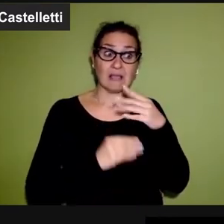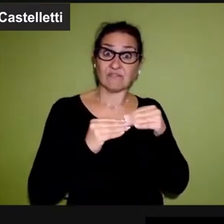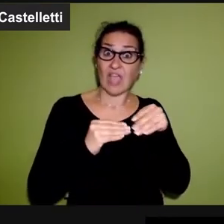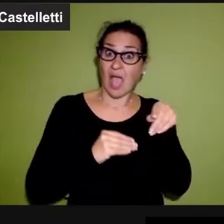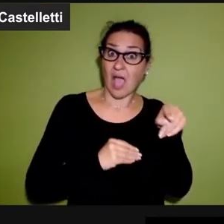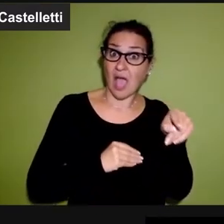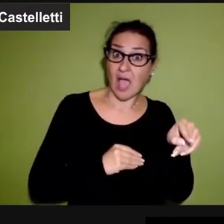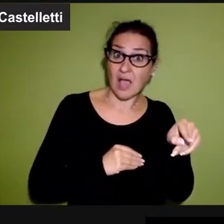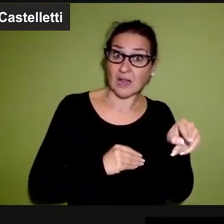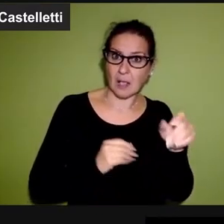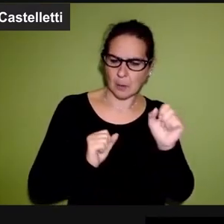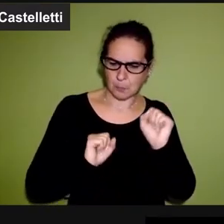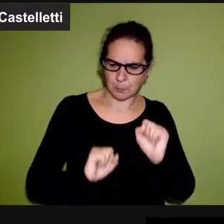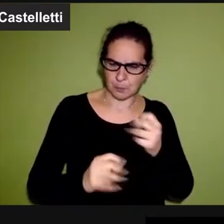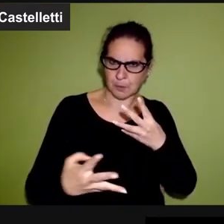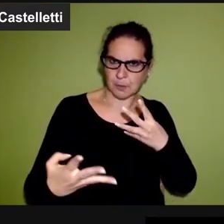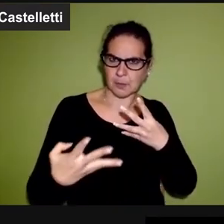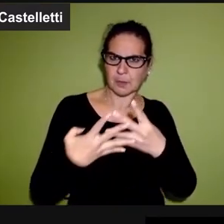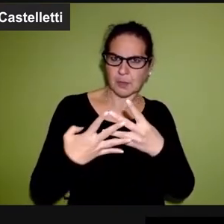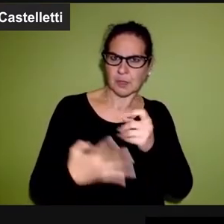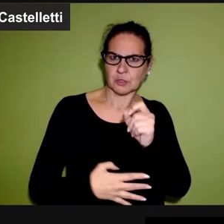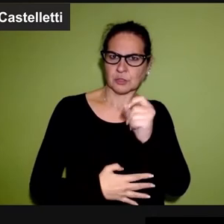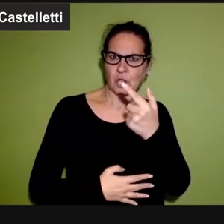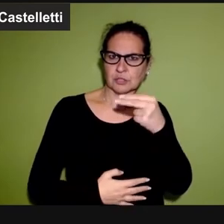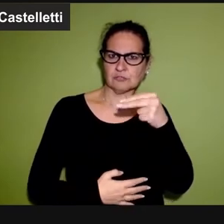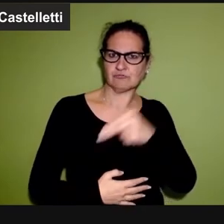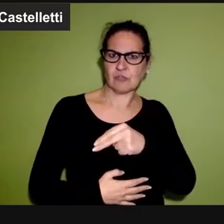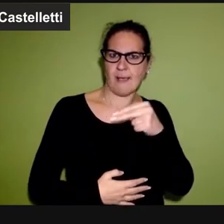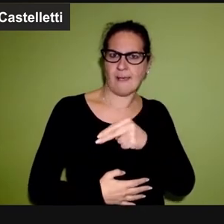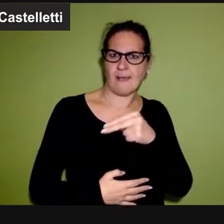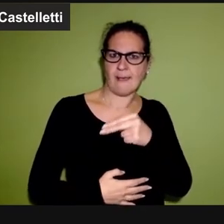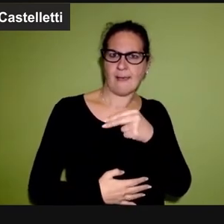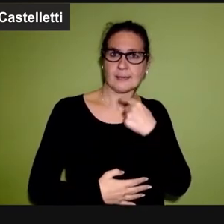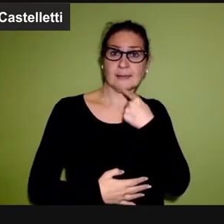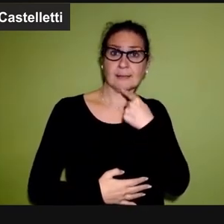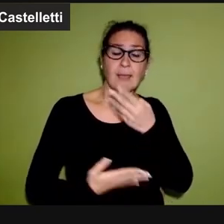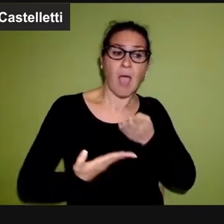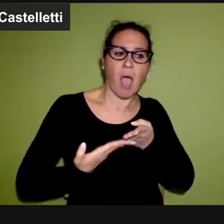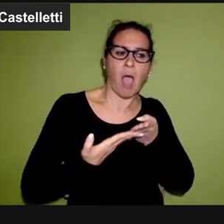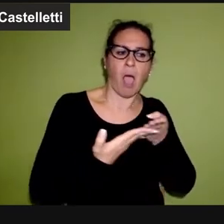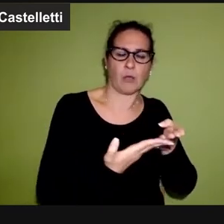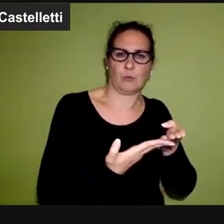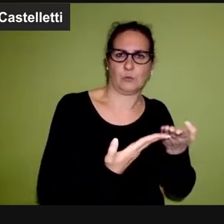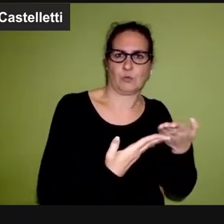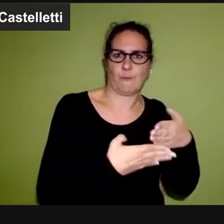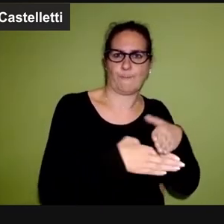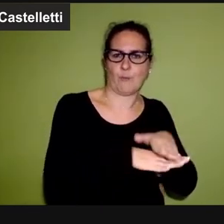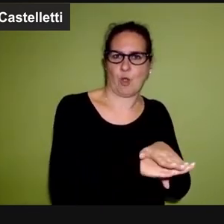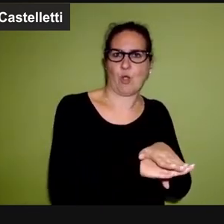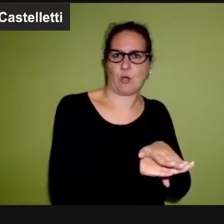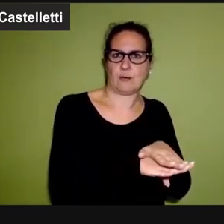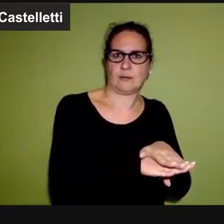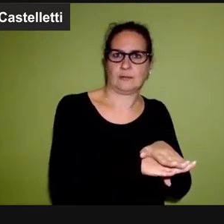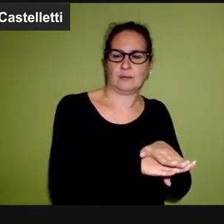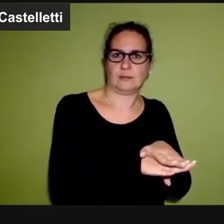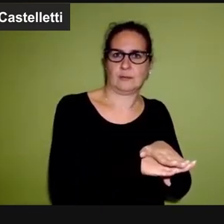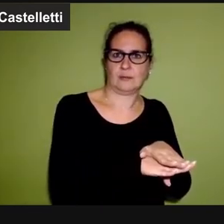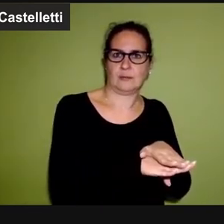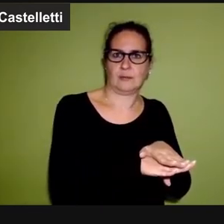sanziona pesantemente fino a 12 anni chi lo aiutasse a morire,